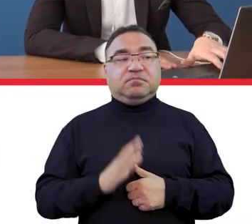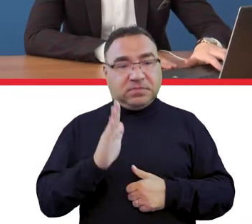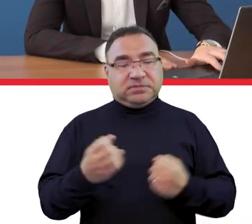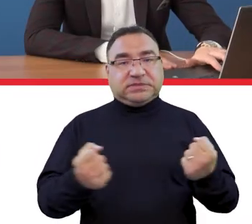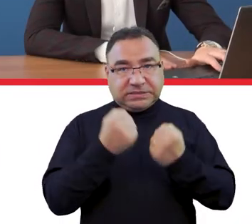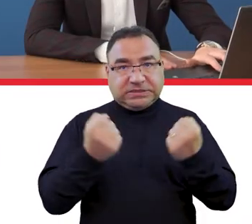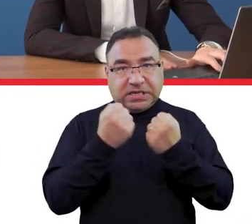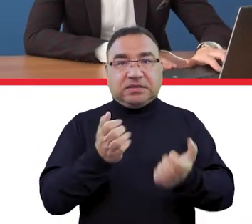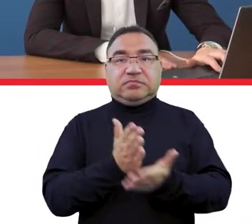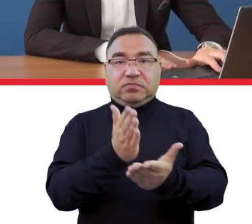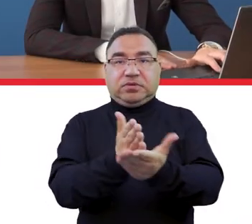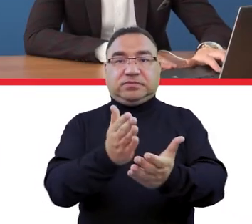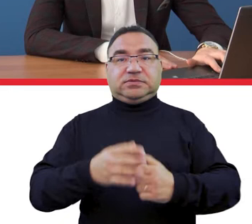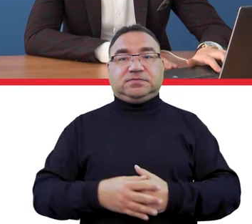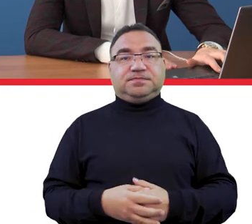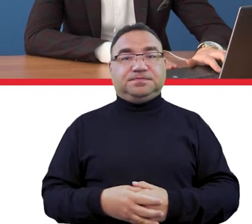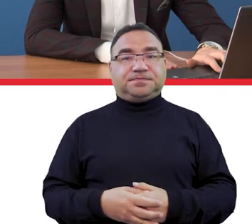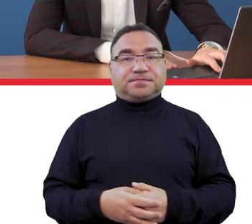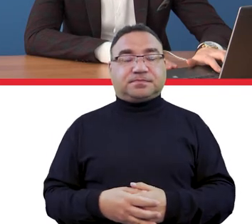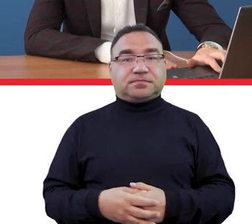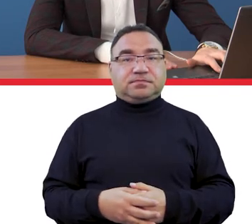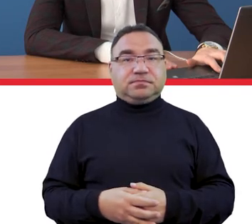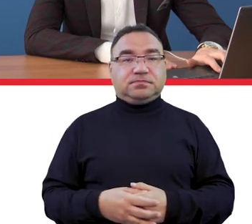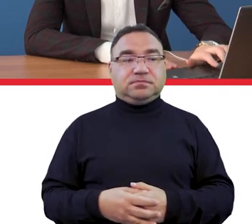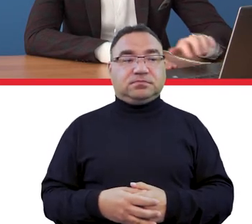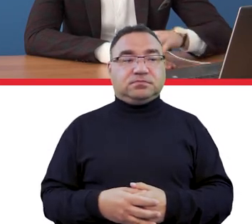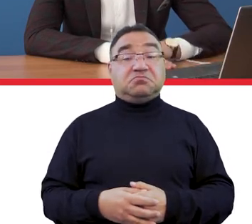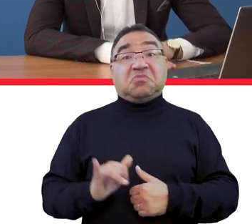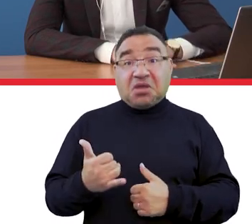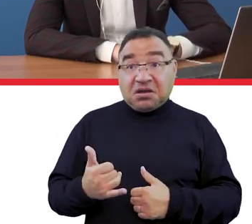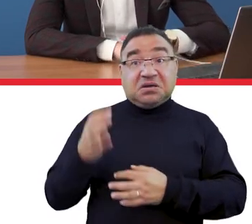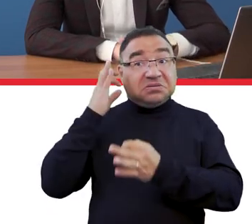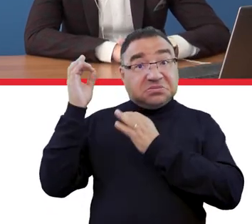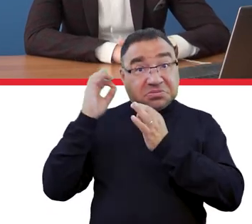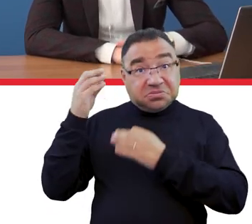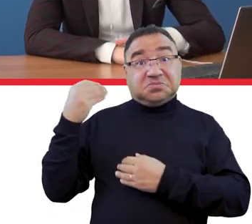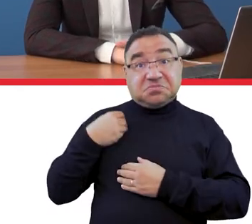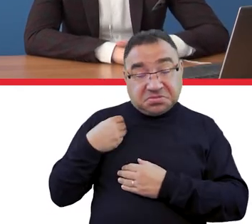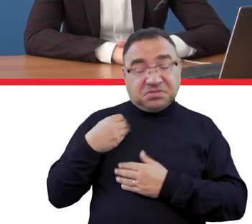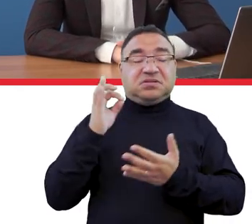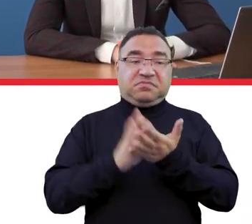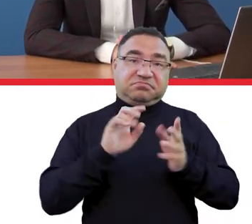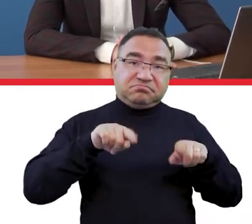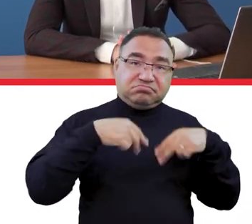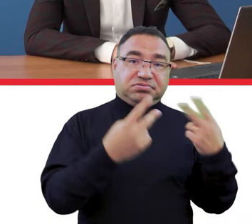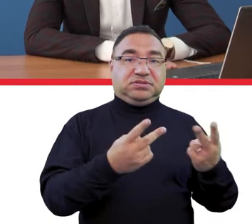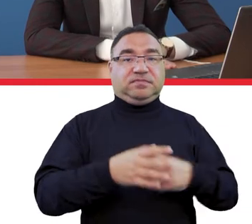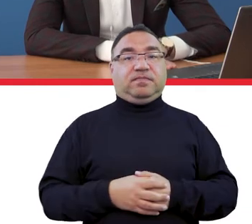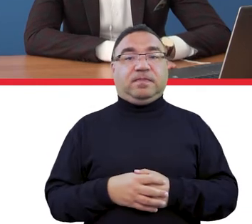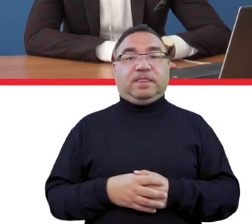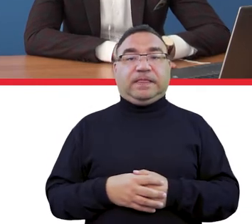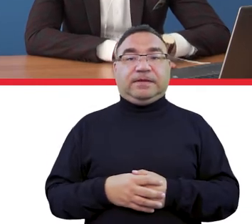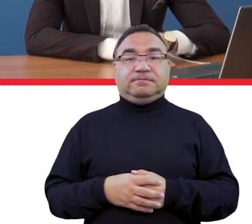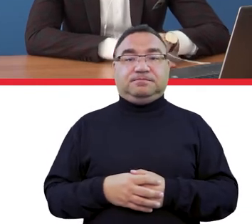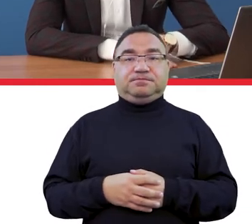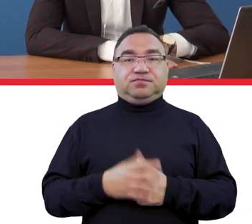będziemy wtedy reagować i pomagać. Z pewnością, jeśli trafią do nas takie informacje, to na pewno będziemy je przekazywać. A ja powiem więcej,